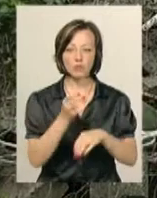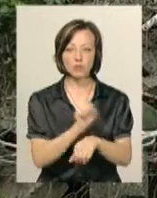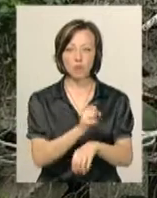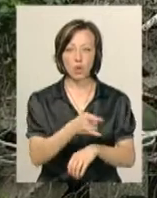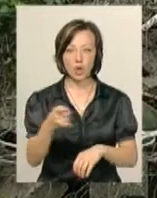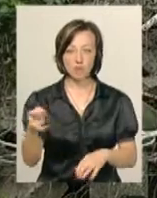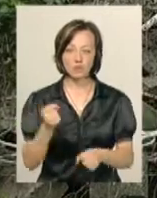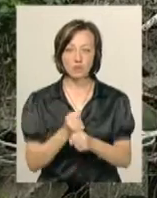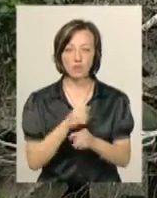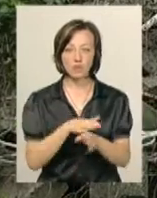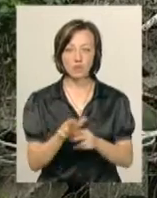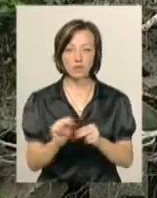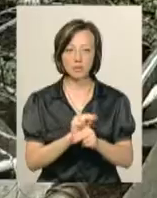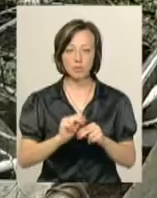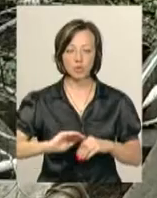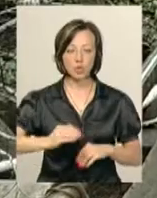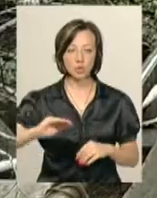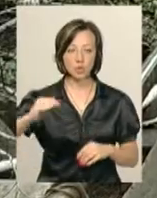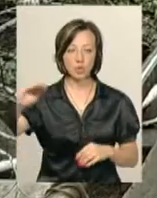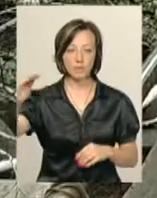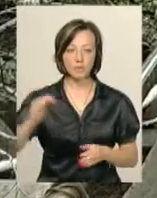а також зробити капітальний ремонт сходів.